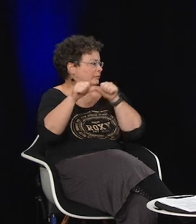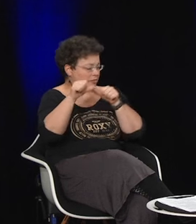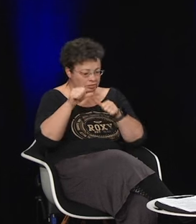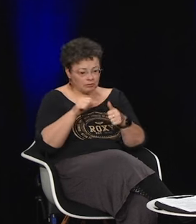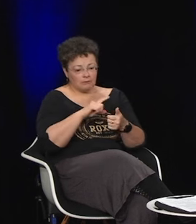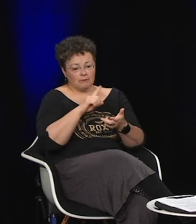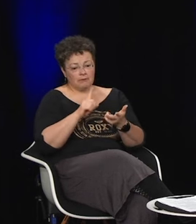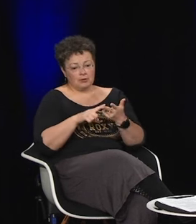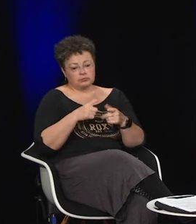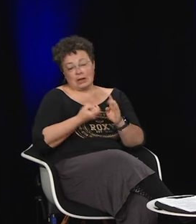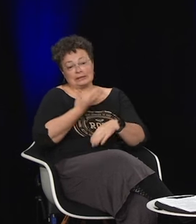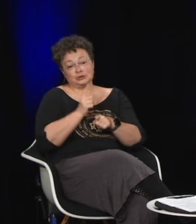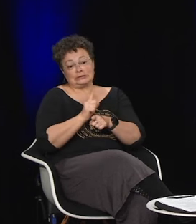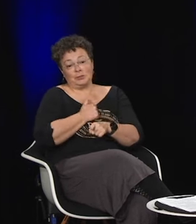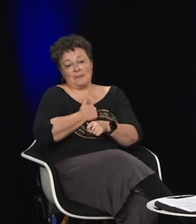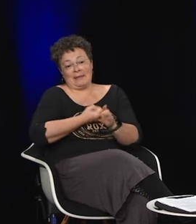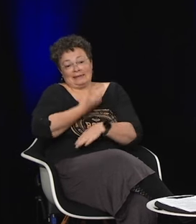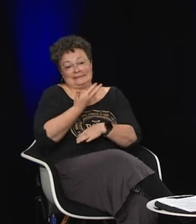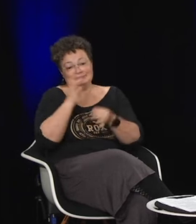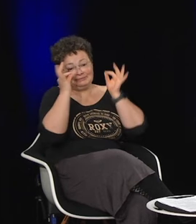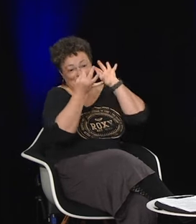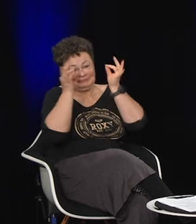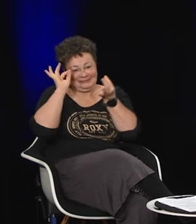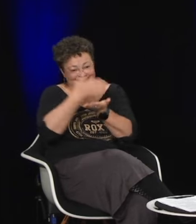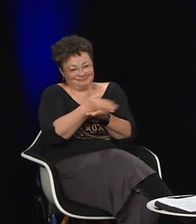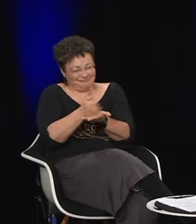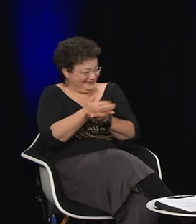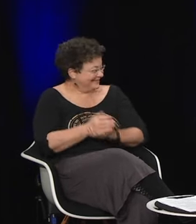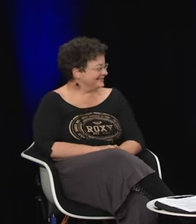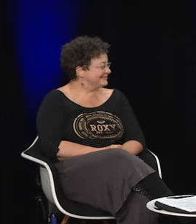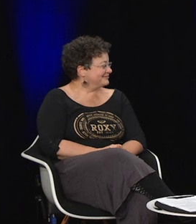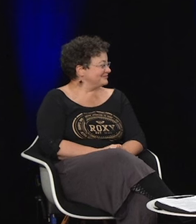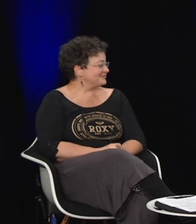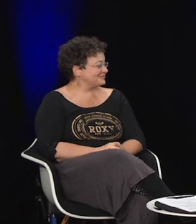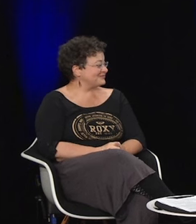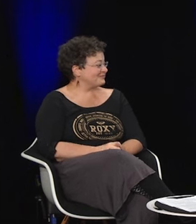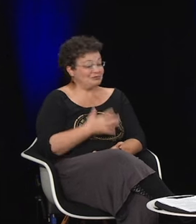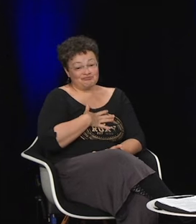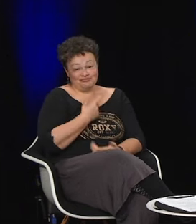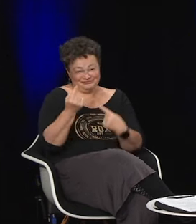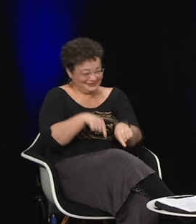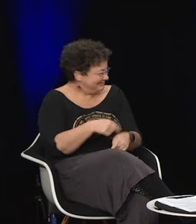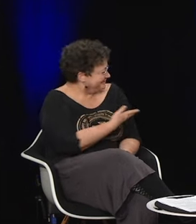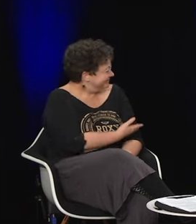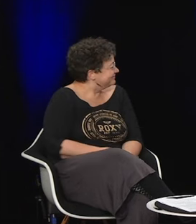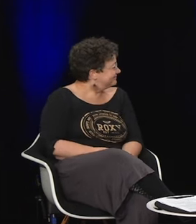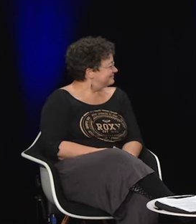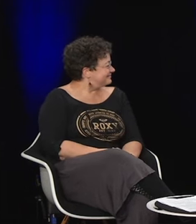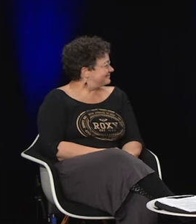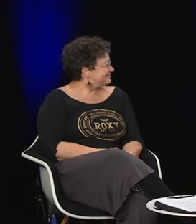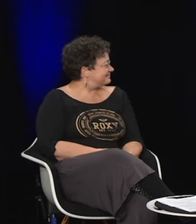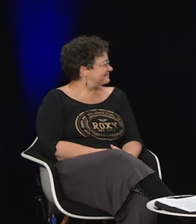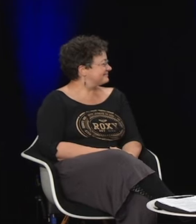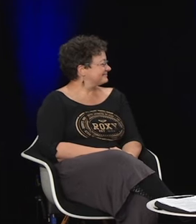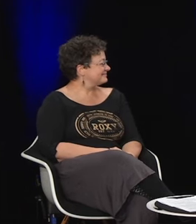médiatrice dans un musée d'art moderne à Toulouse. Et je suis également artiste plasticienne. Vous voyez, j'ai plusieurs casquettes et je suis